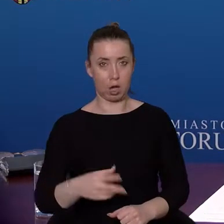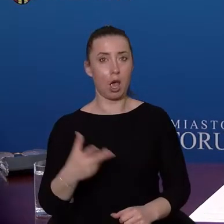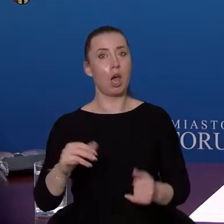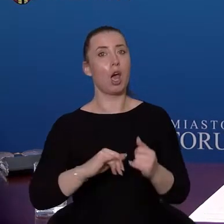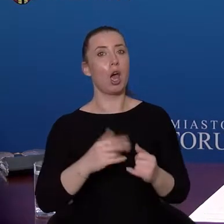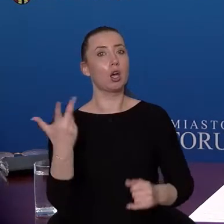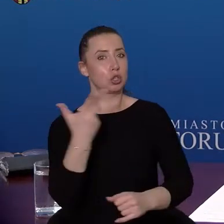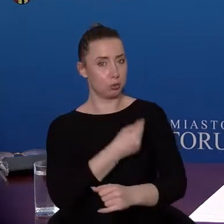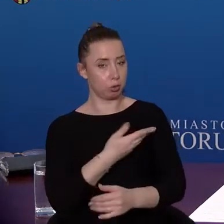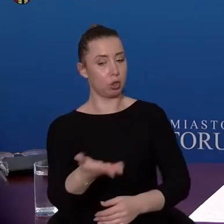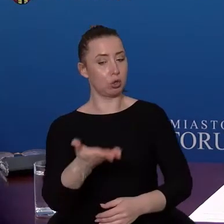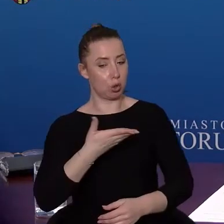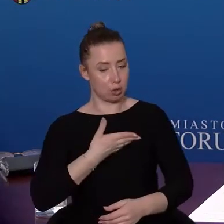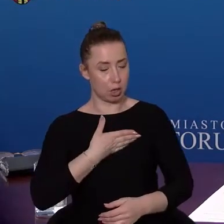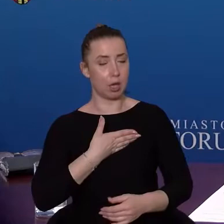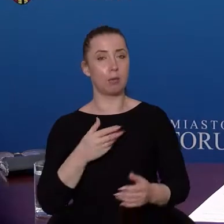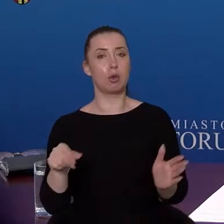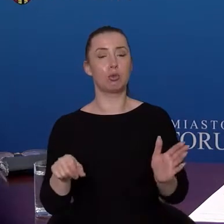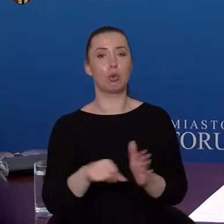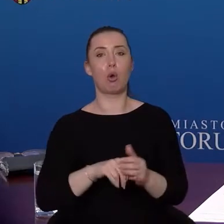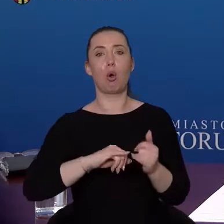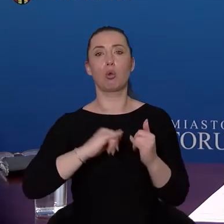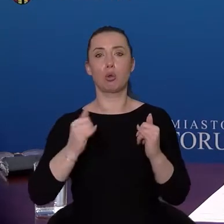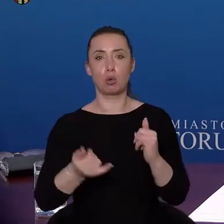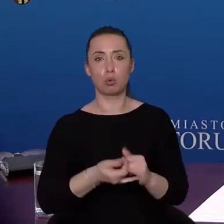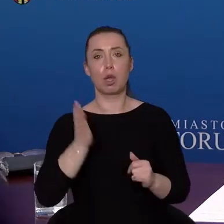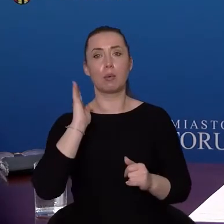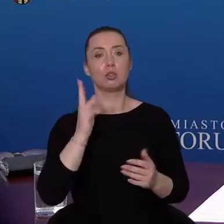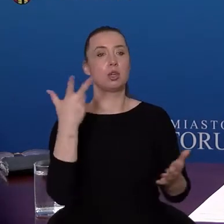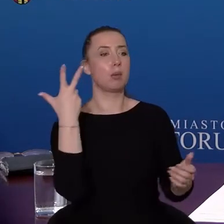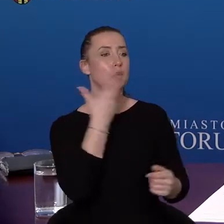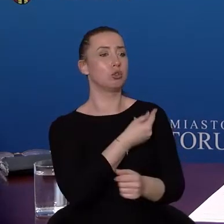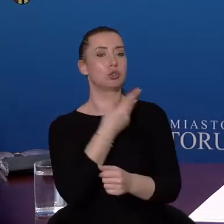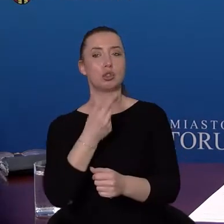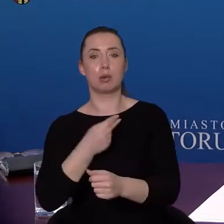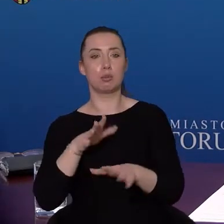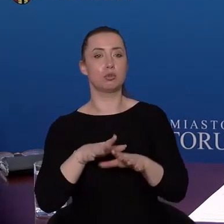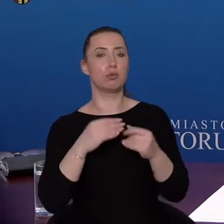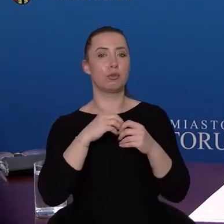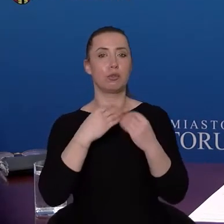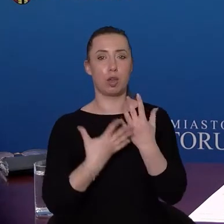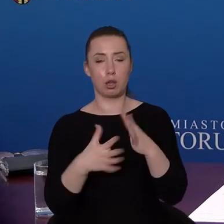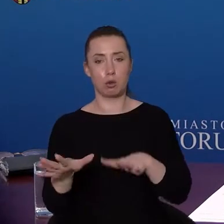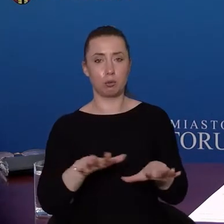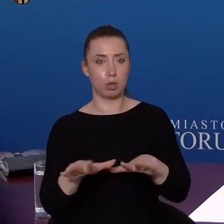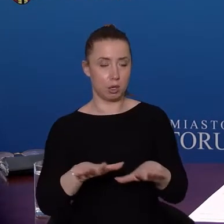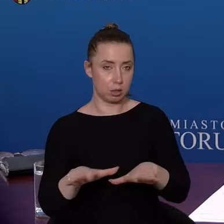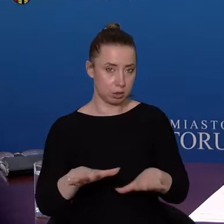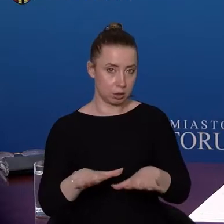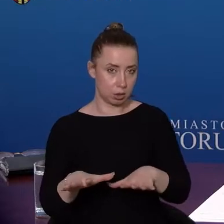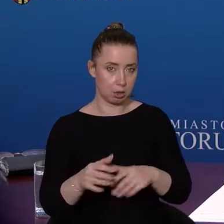Torunia, szczepionki będą podawane w wielu miejscach, także w tych miejscach, gdzie